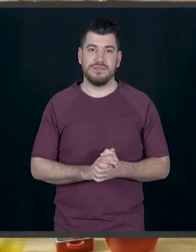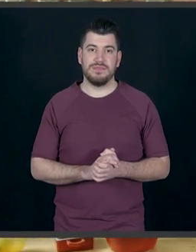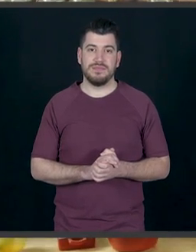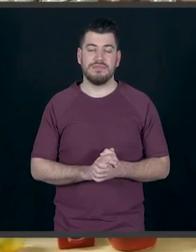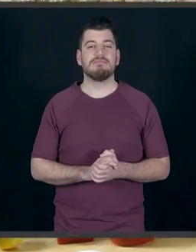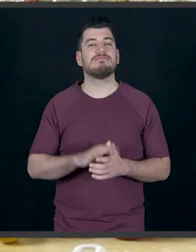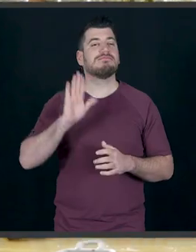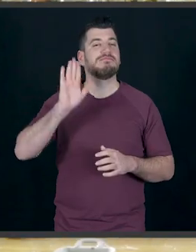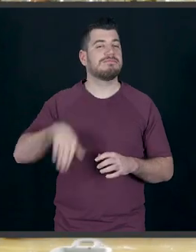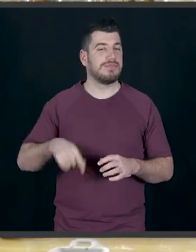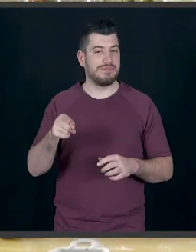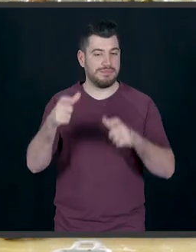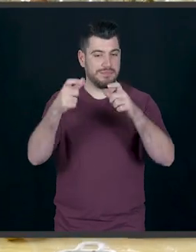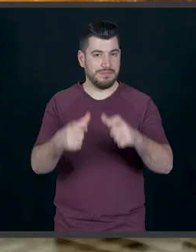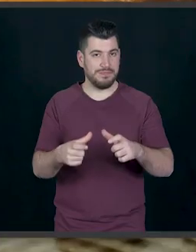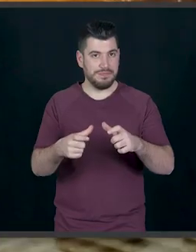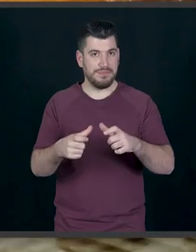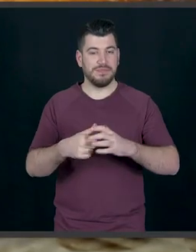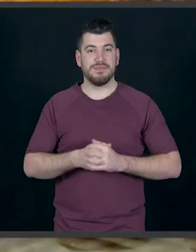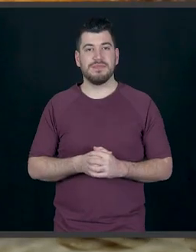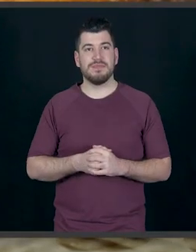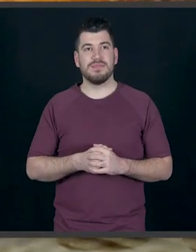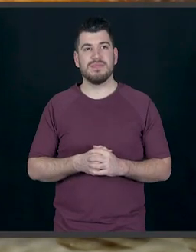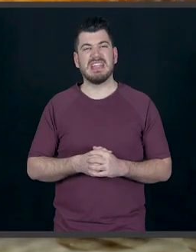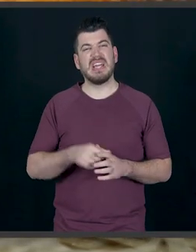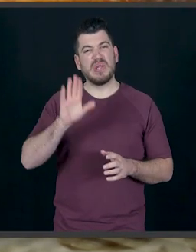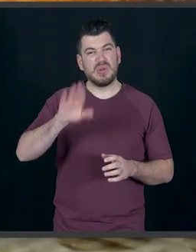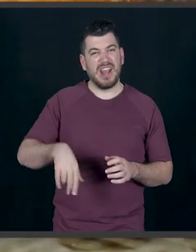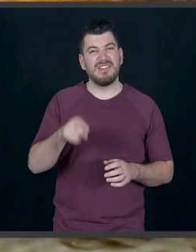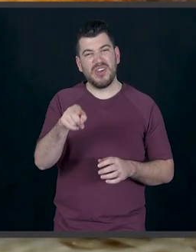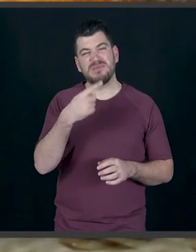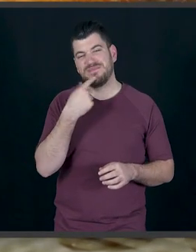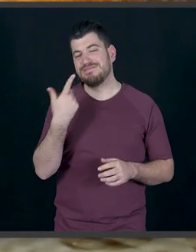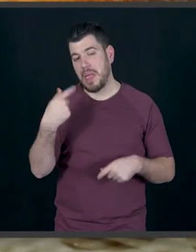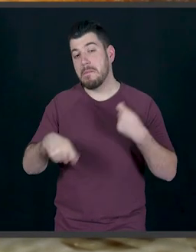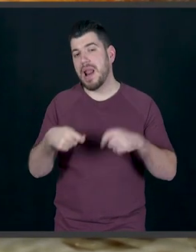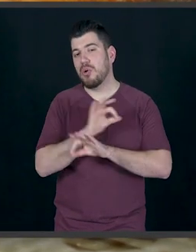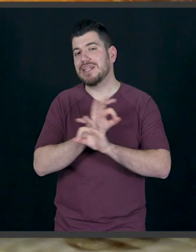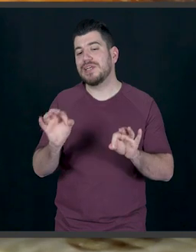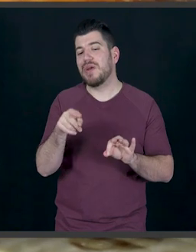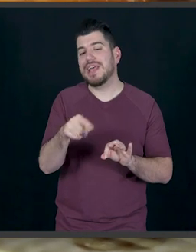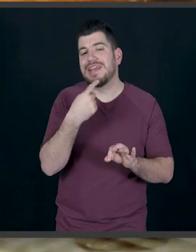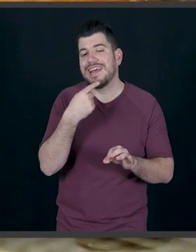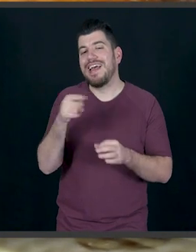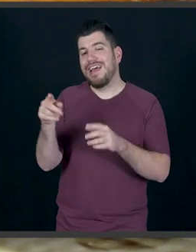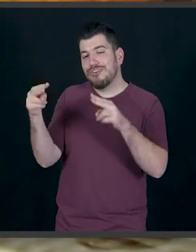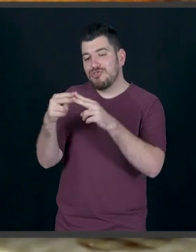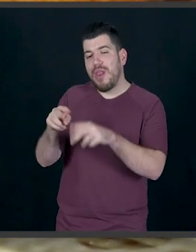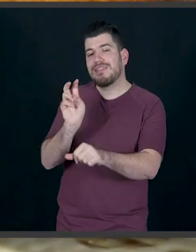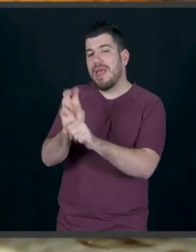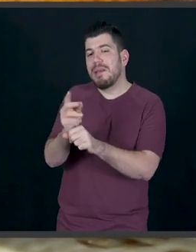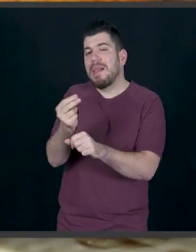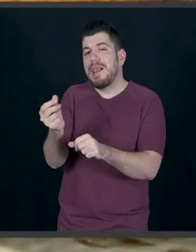Και το τελευταίο μας. Το τελευταίο μας θα βγει λίγο παραπονεμένο γιατί δεν έχει να μου κουλειλάσω. Αλλά δεν πειράζει, θα γίνει μια χαρά.